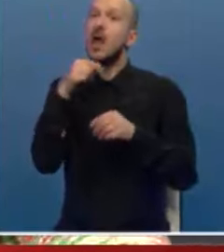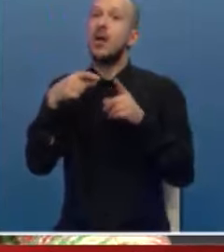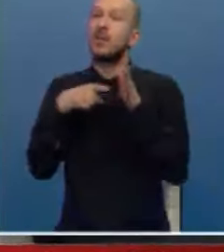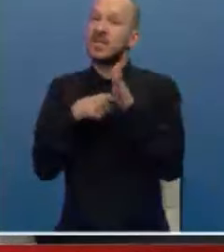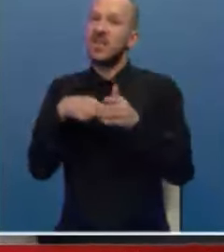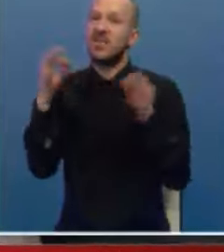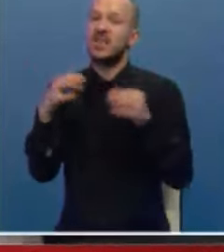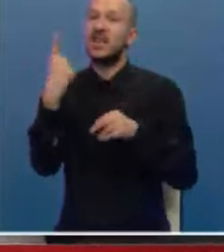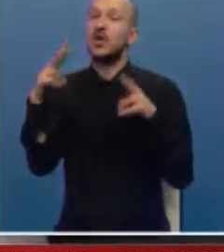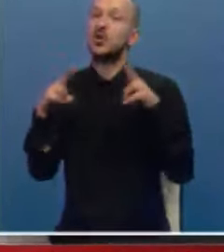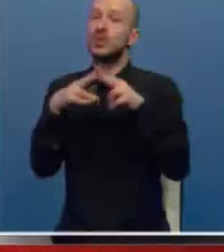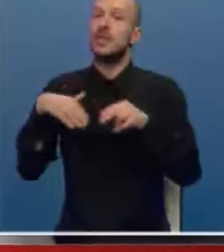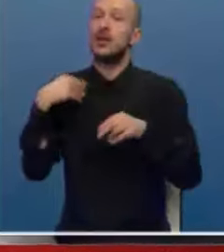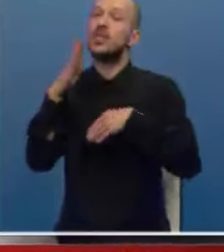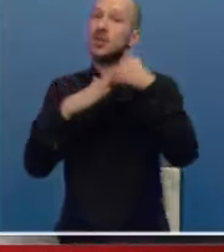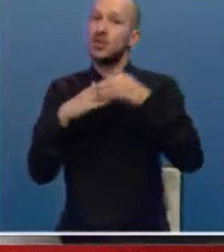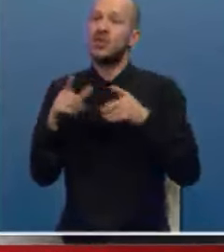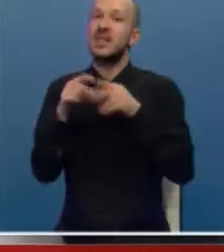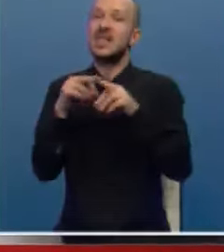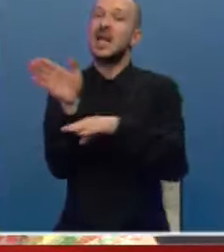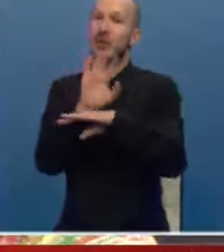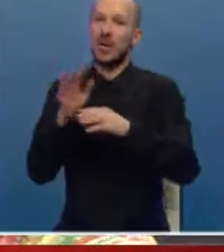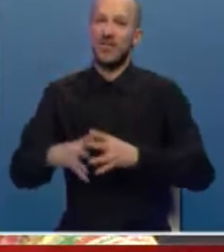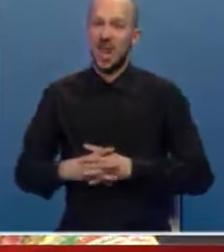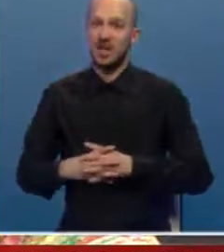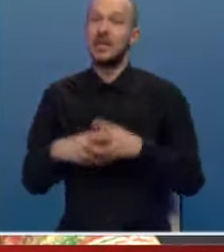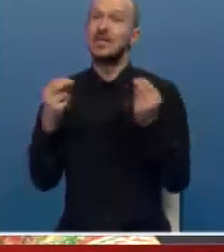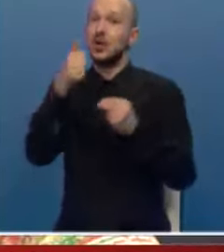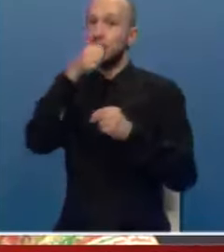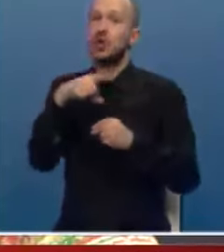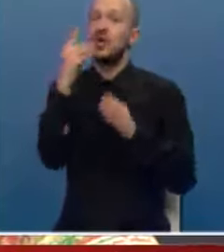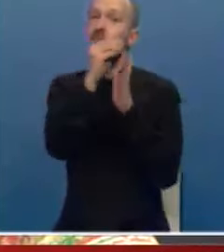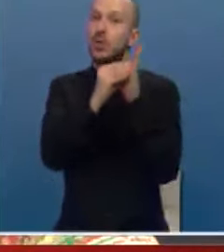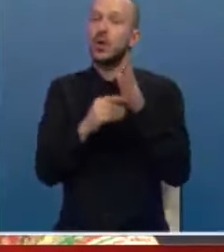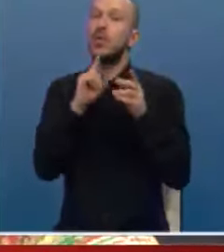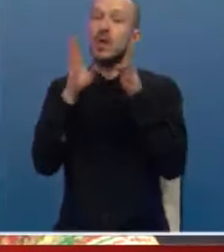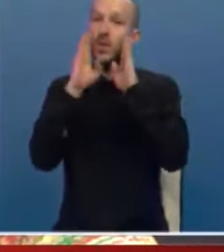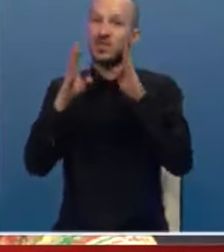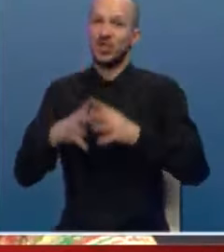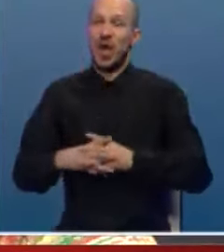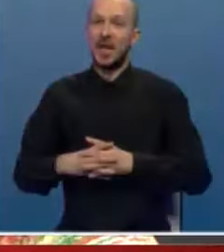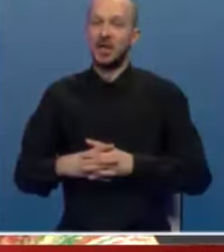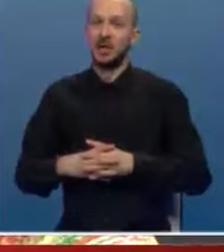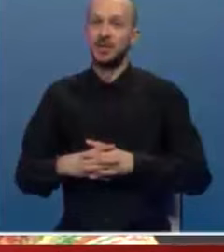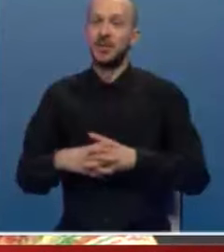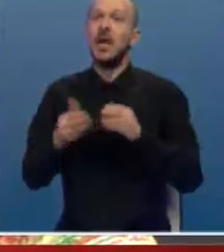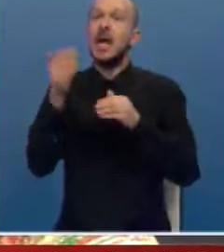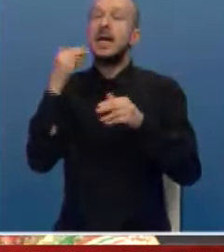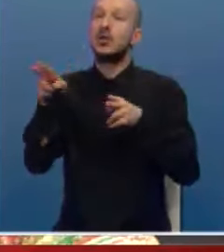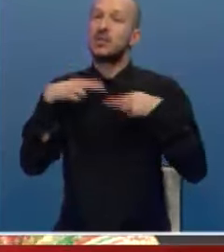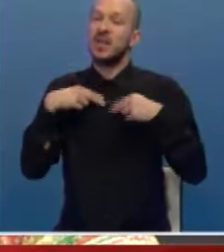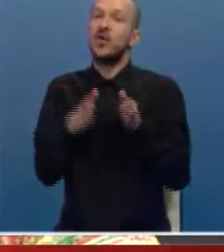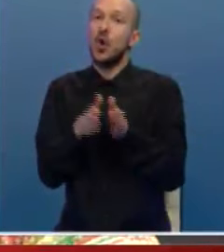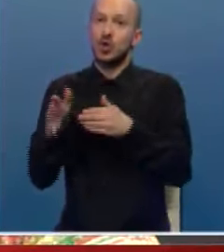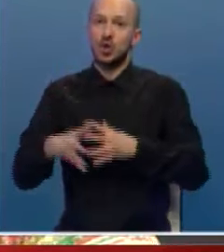predstavlja susret mladosti i iskustva sljede se kinematografije. Zato što je jedan program posvećen retrospektivi,